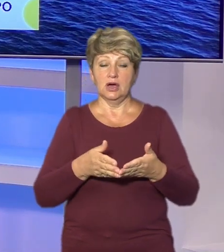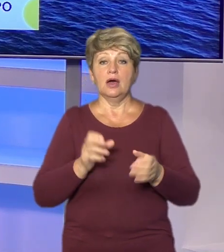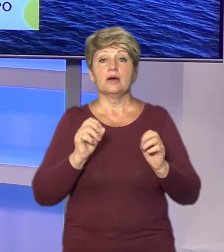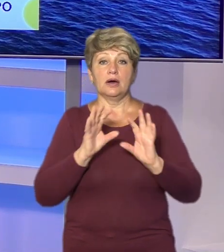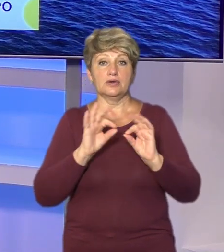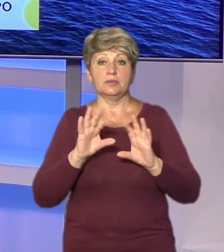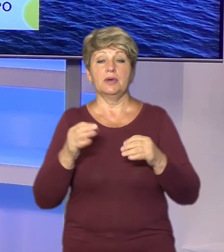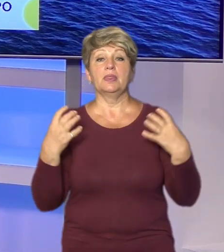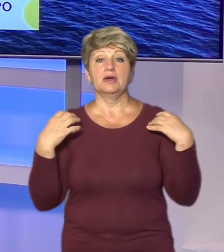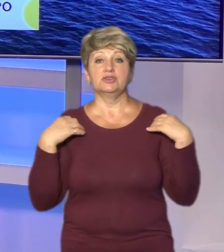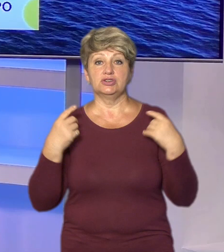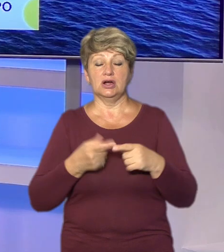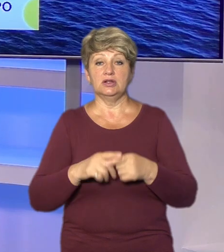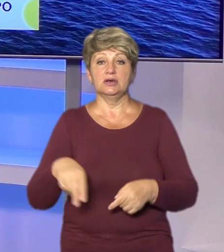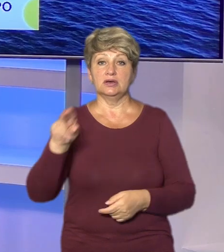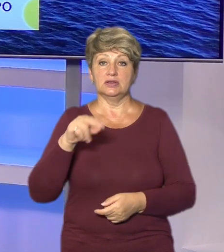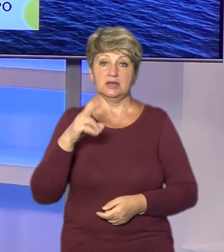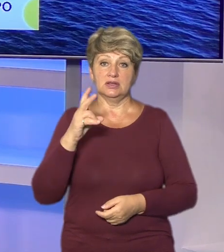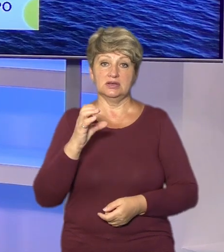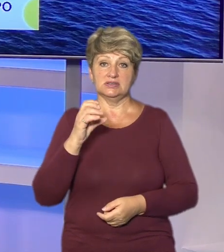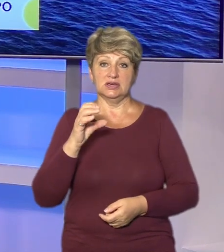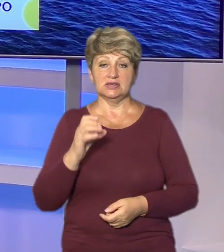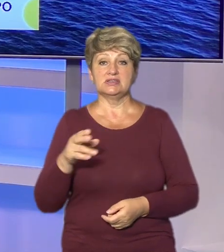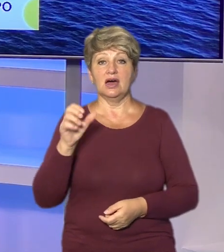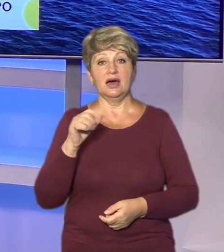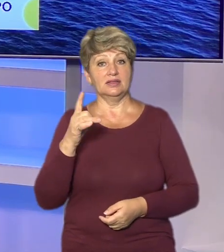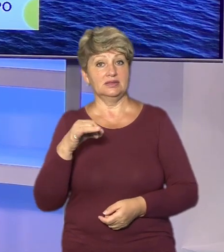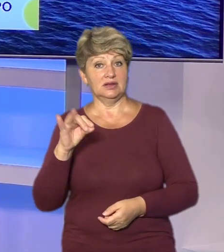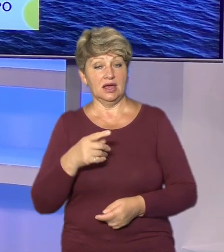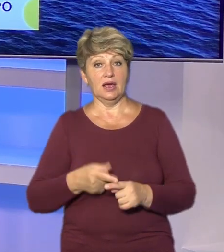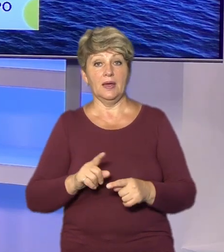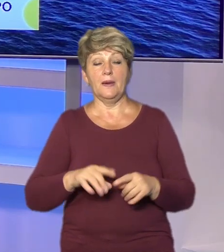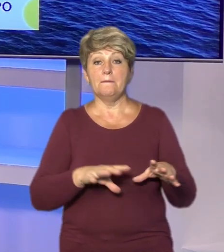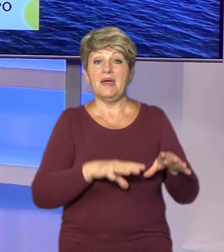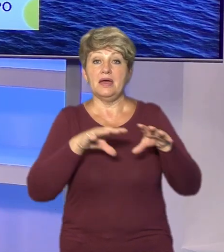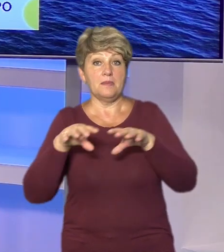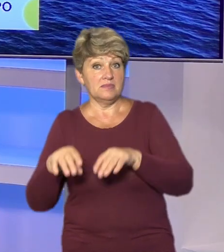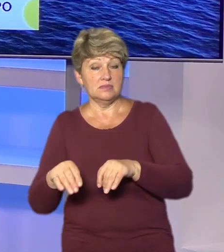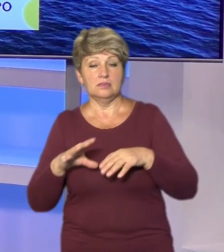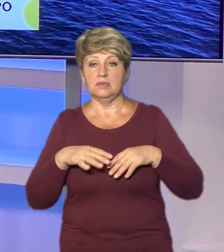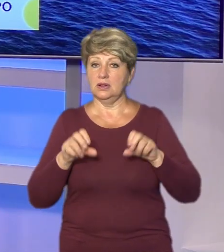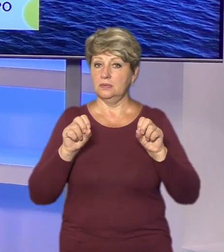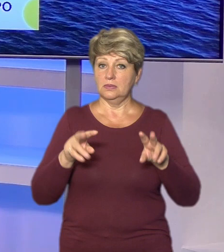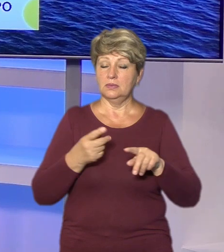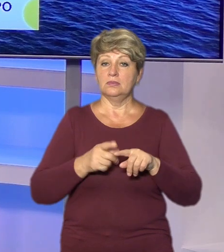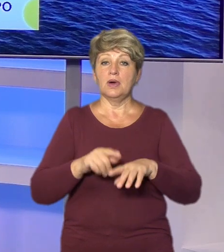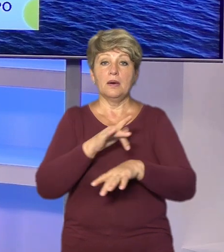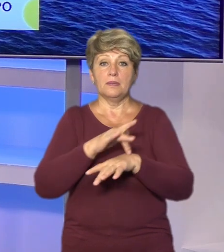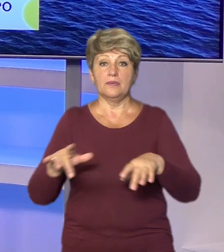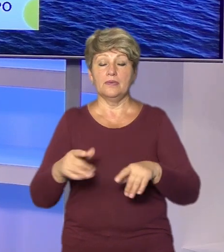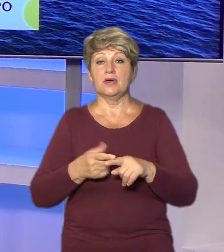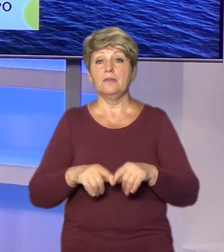начальник головного управління ДСНС області Андрій Даник, переміщувати знахідку було небезпечно. Тож, знешкоджували